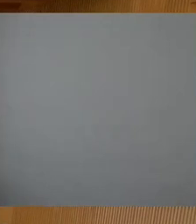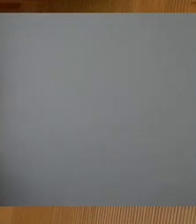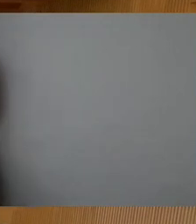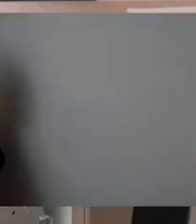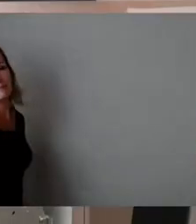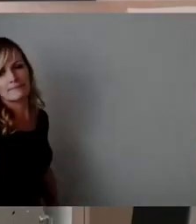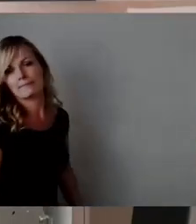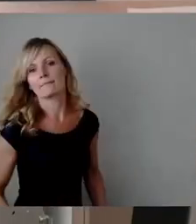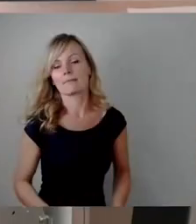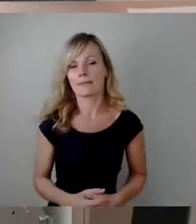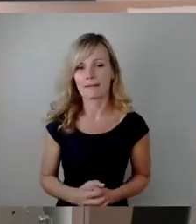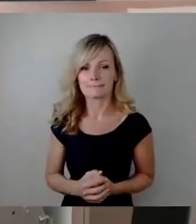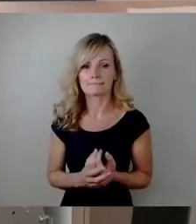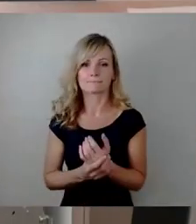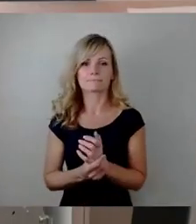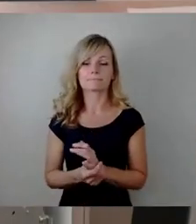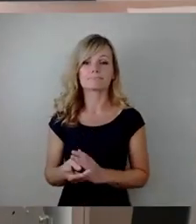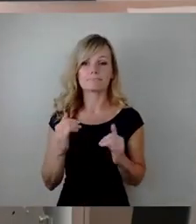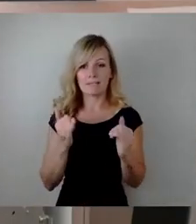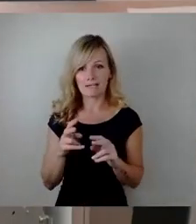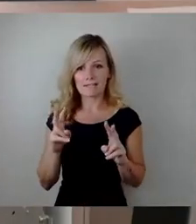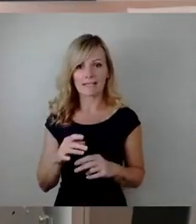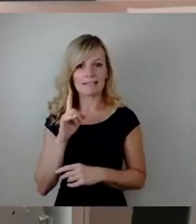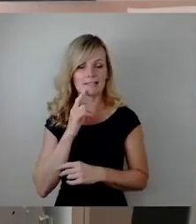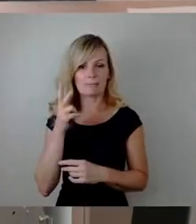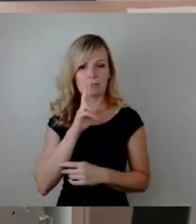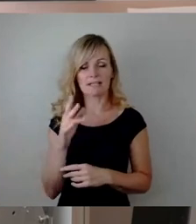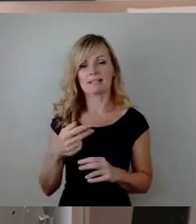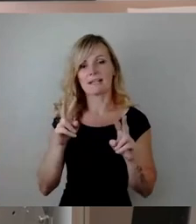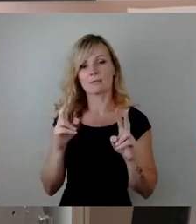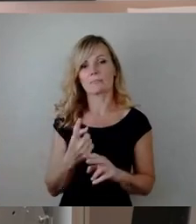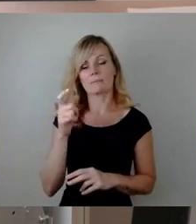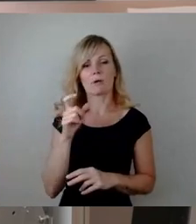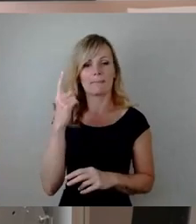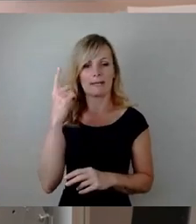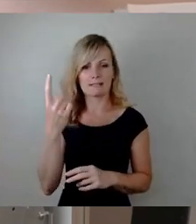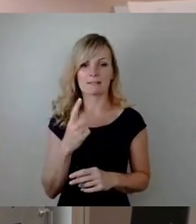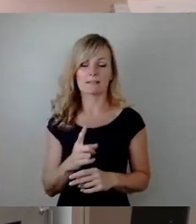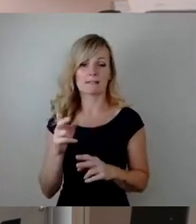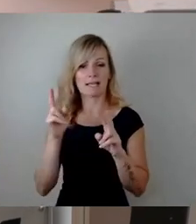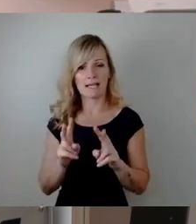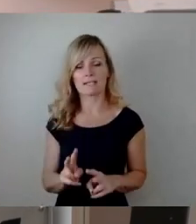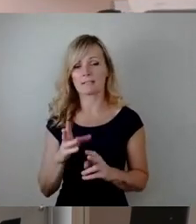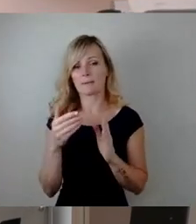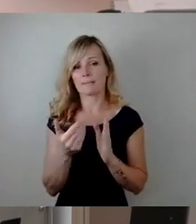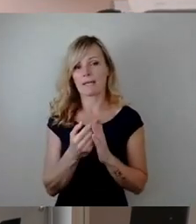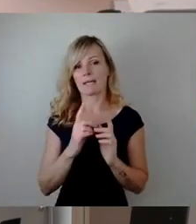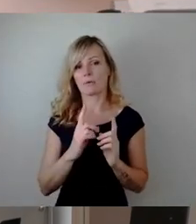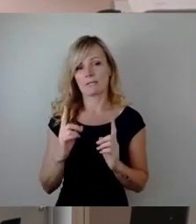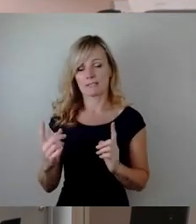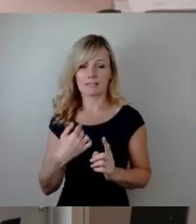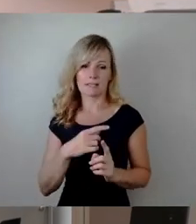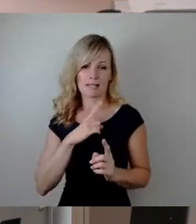Ja, sehr geehrte Damen und Herren, sehr geehrter Oberbürgermeister, sehr geehrte Beigeordnete, von mir noch ein paar Ergänzungen zur